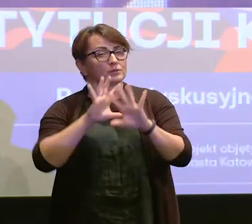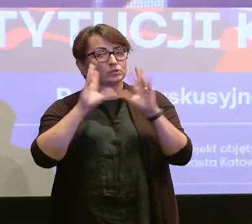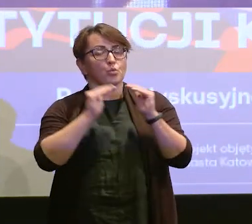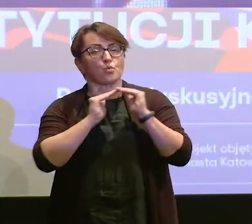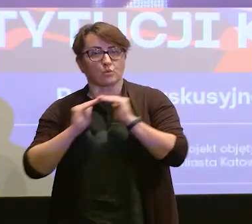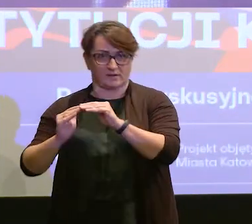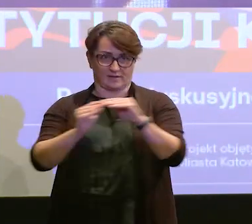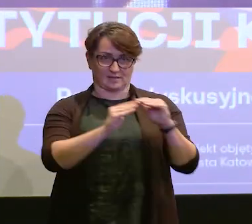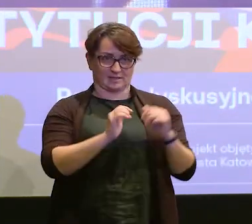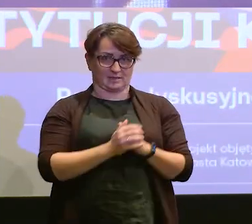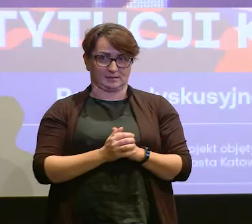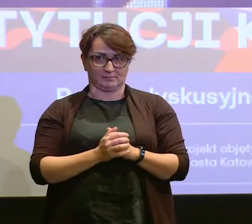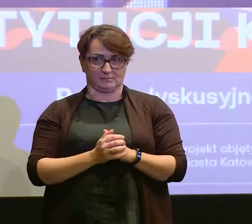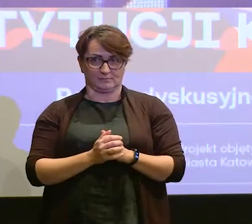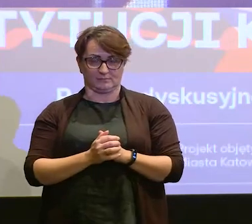uniwersalnie.